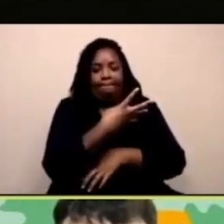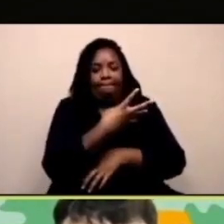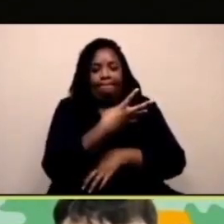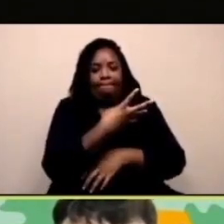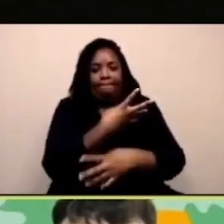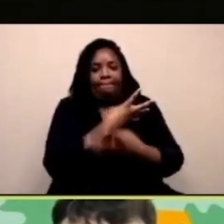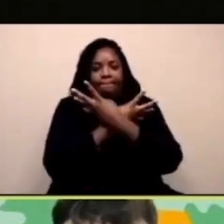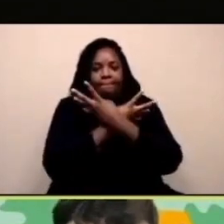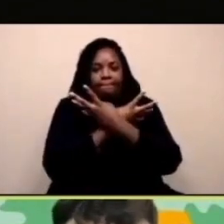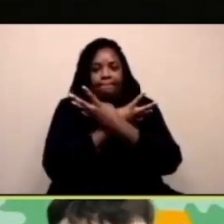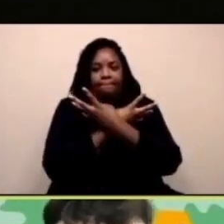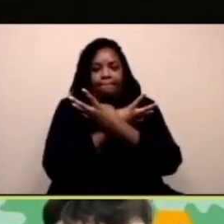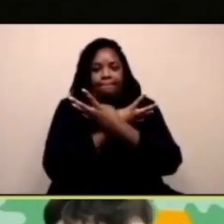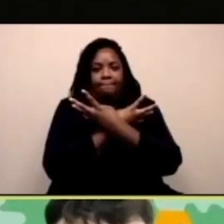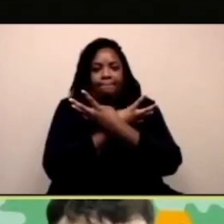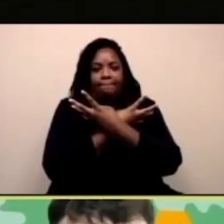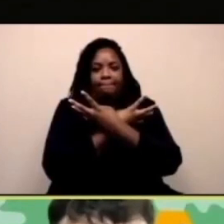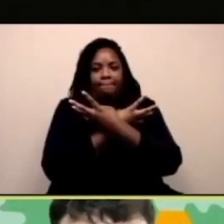copio dall'altra parte.